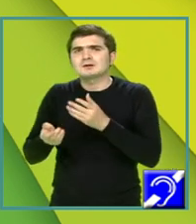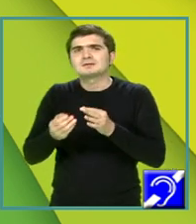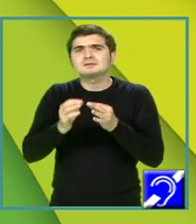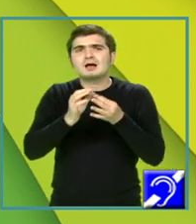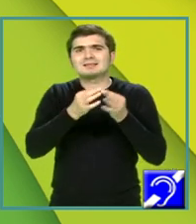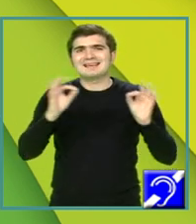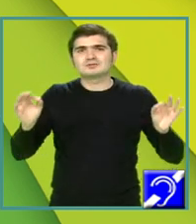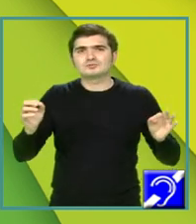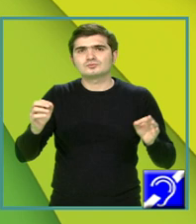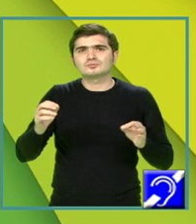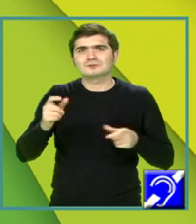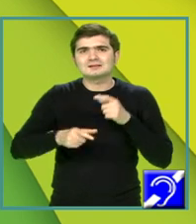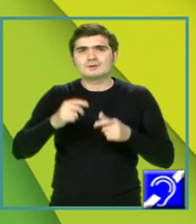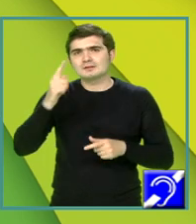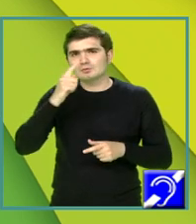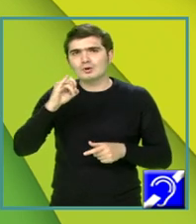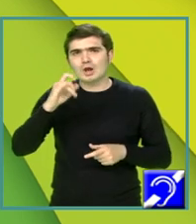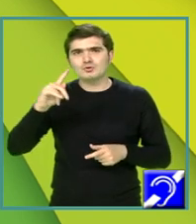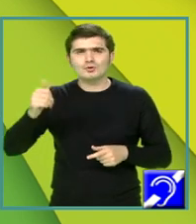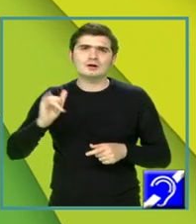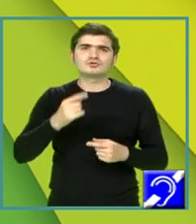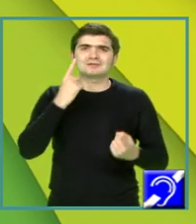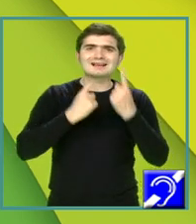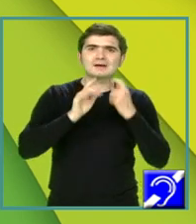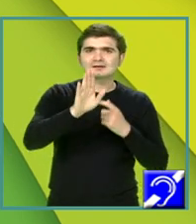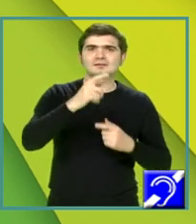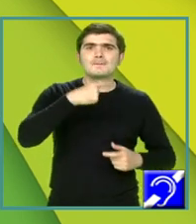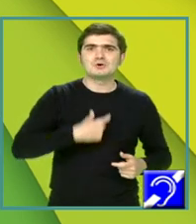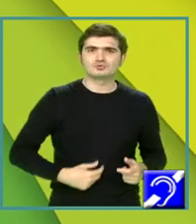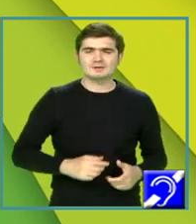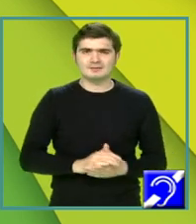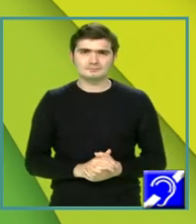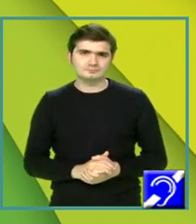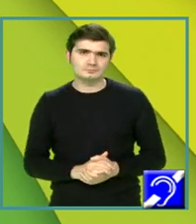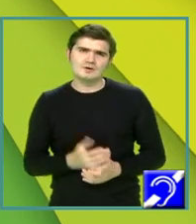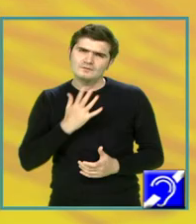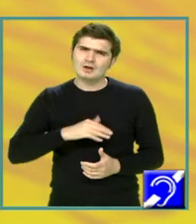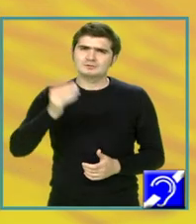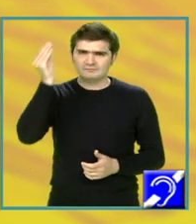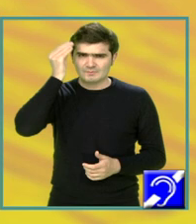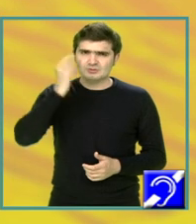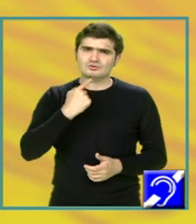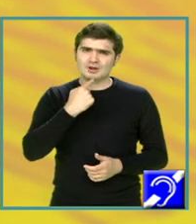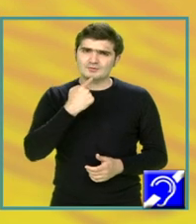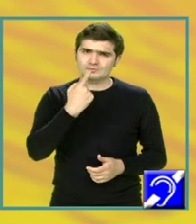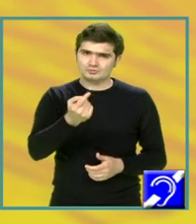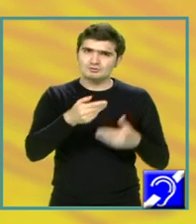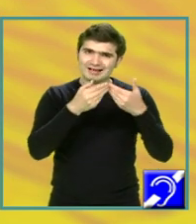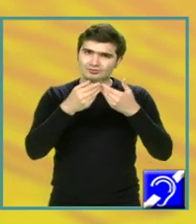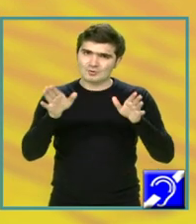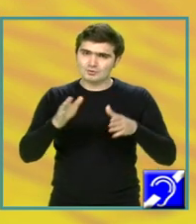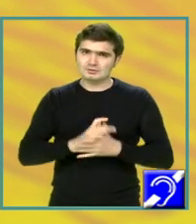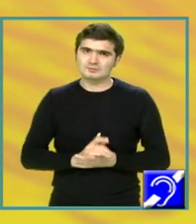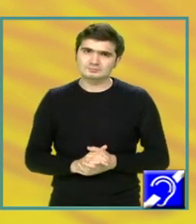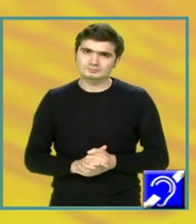Speranția, cât și la experiența personală sau culturală. Țin să vă reamintesc ceea ce v-am spus la începutul orei, și